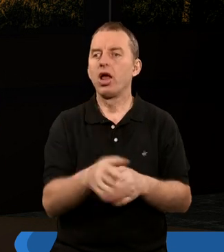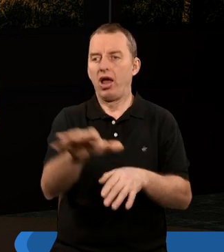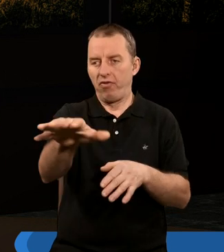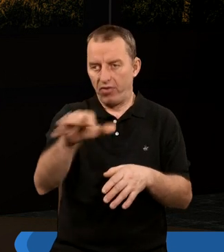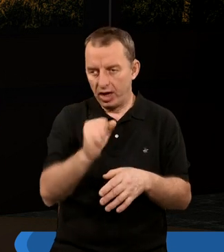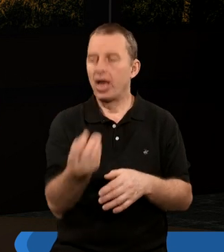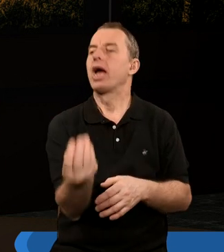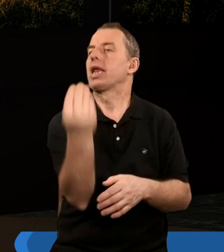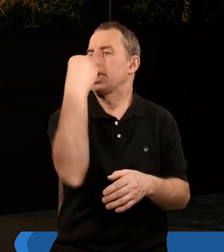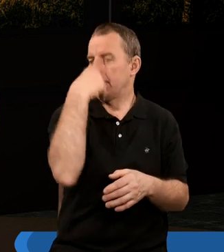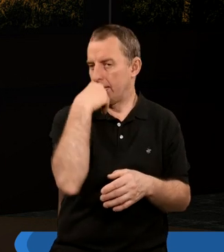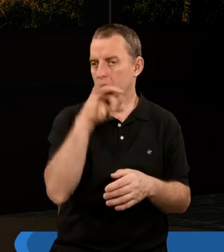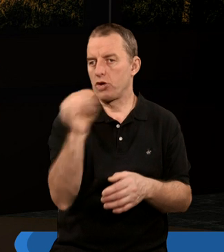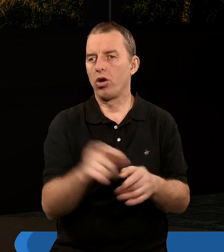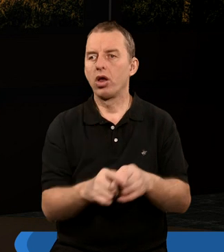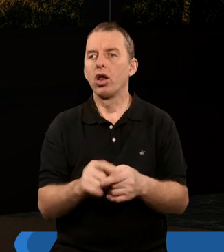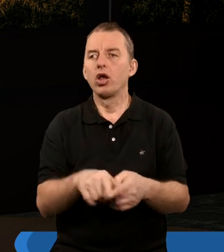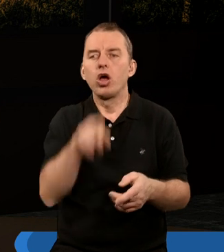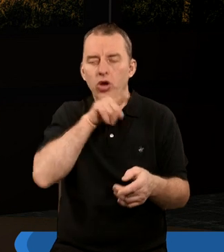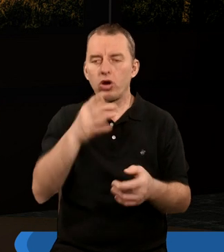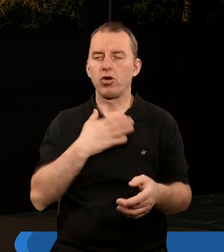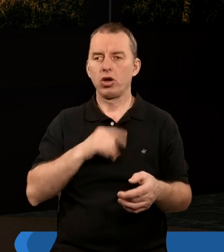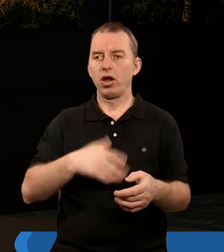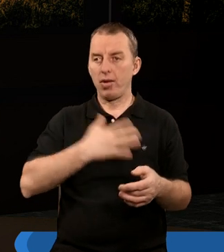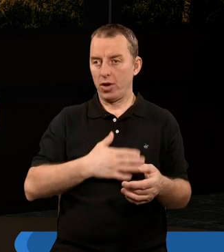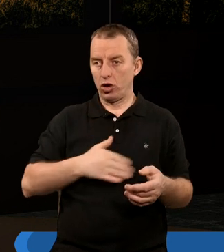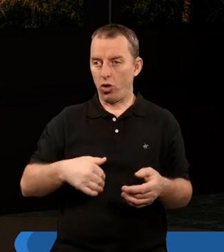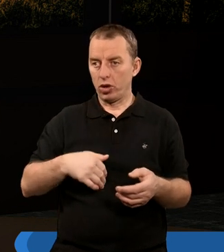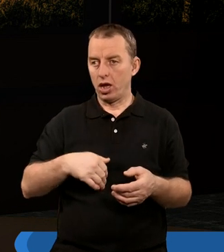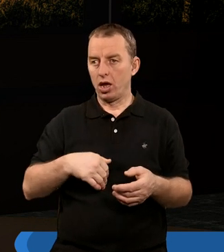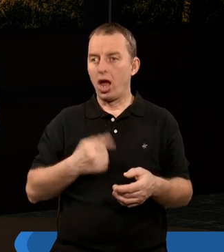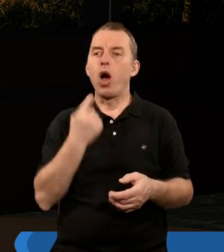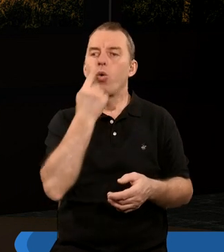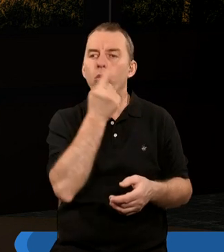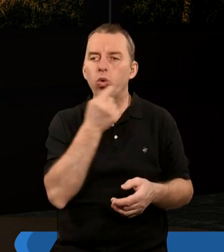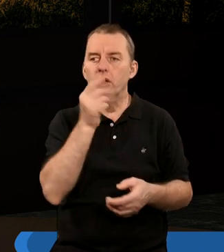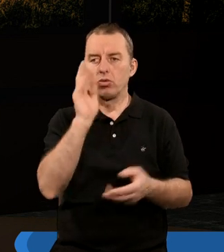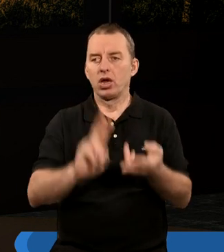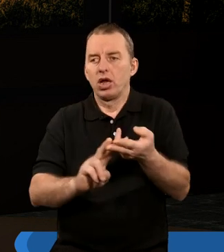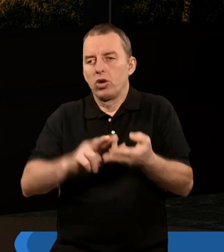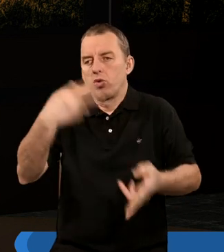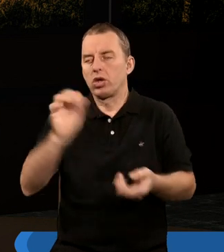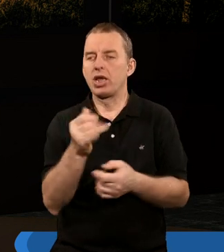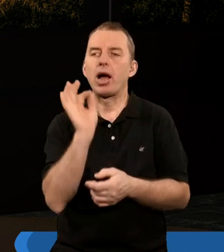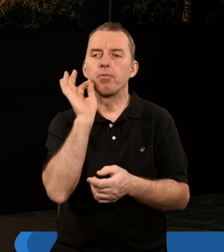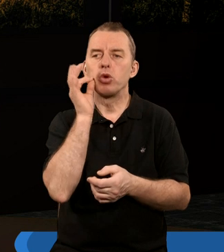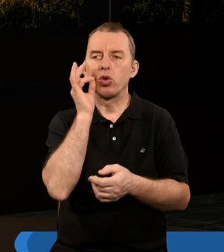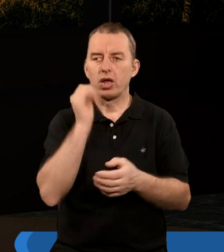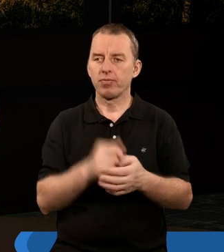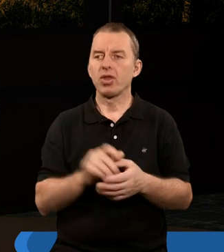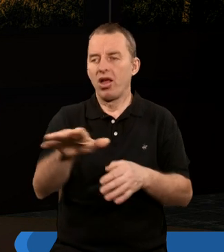mnie Weź i zjedz ją. Gorzkością napełnij żołądek twój, lecz w ustach twoich będzie słodka jak miód.